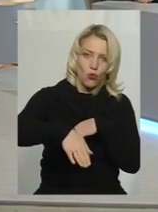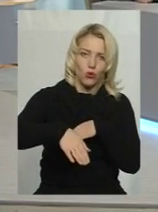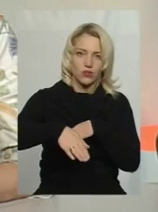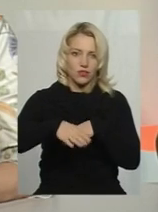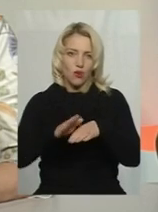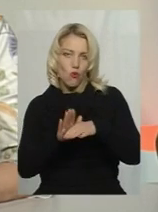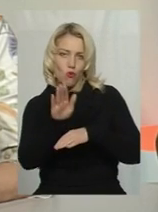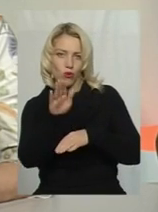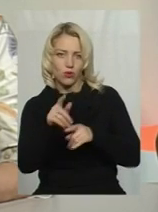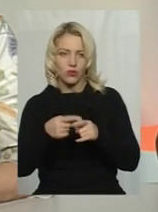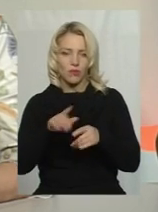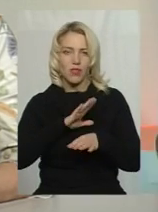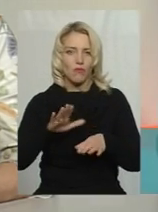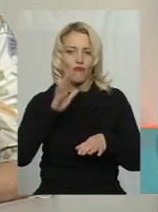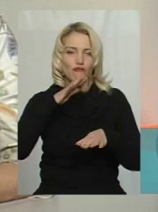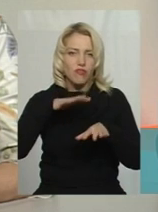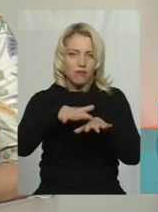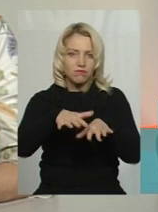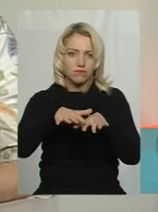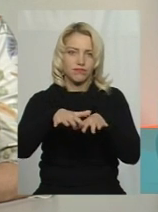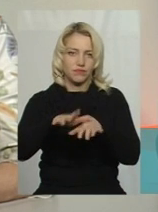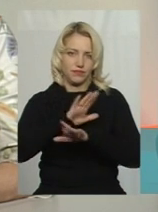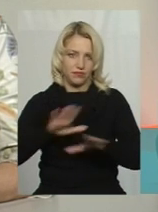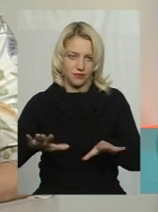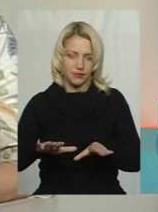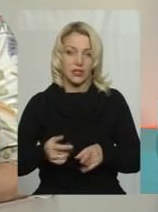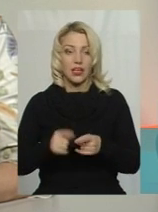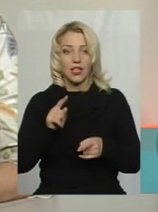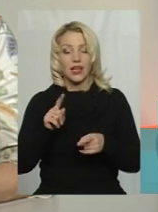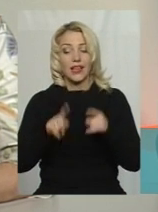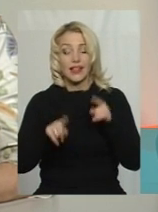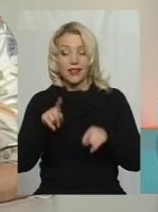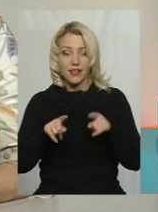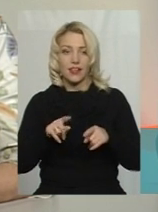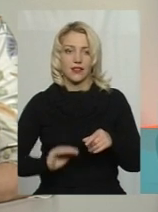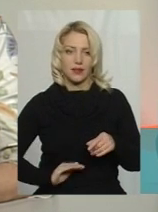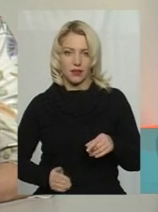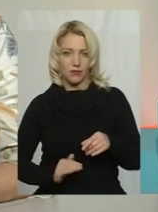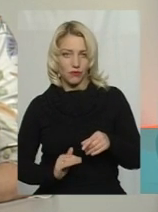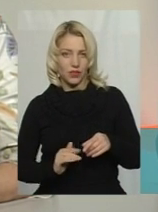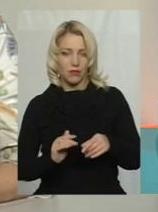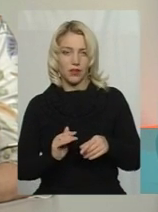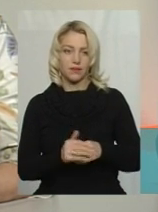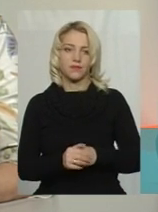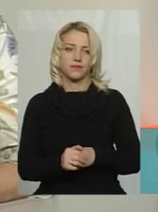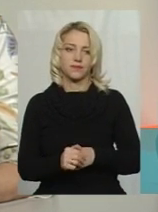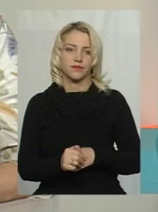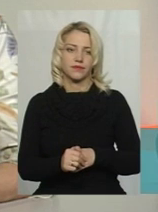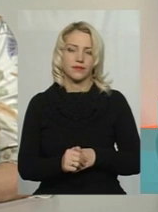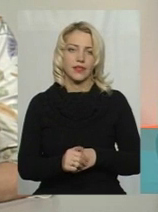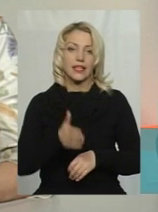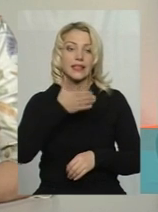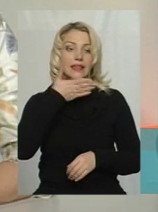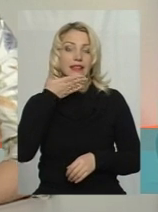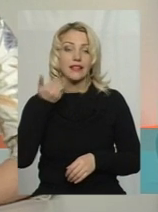було застою води теж. Вже, деякі підрядники організації не